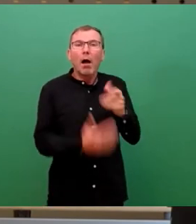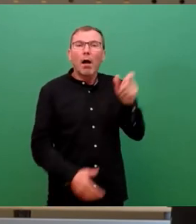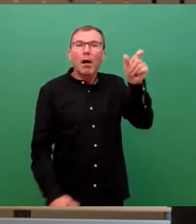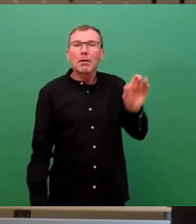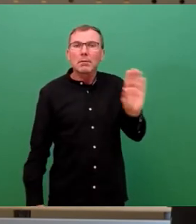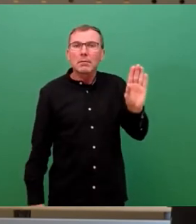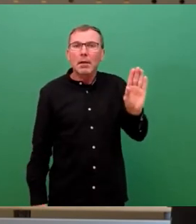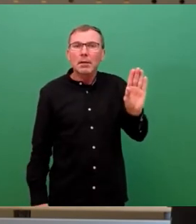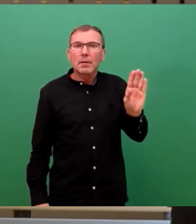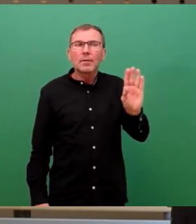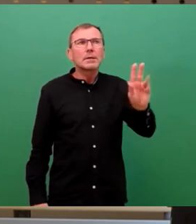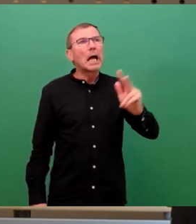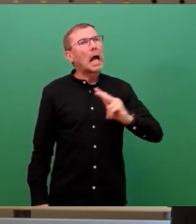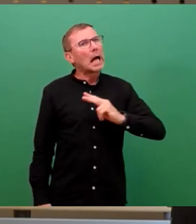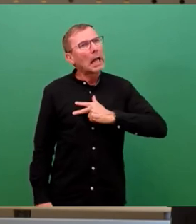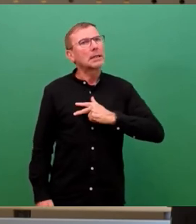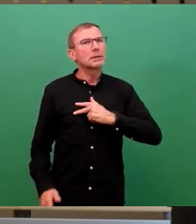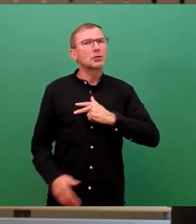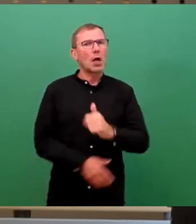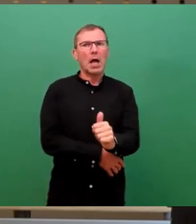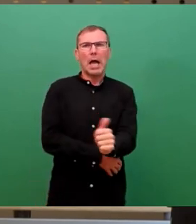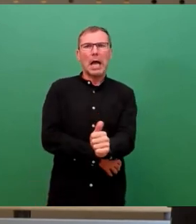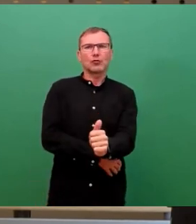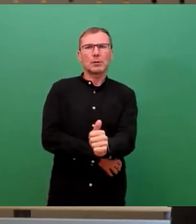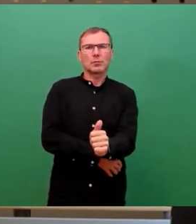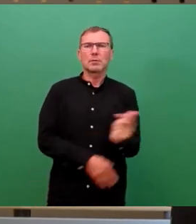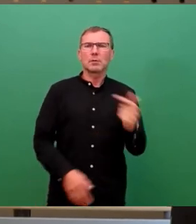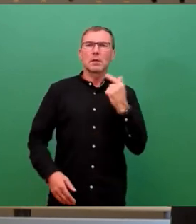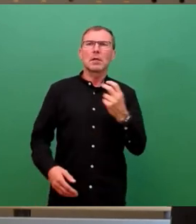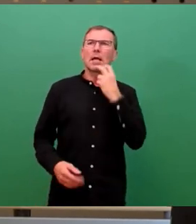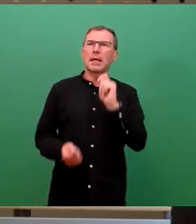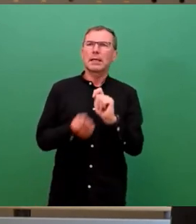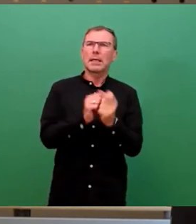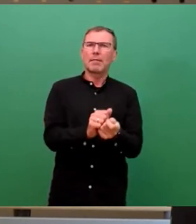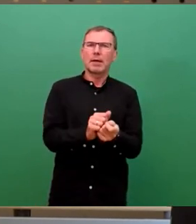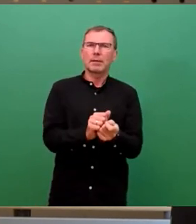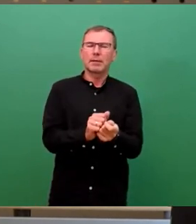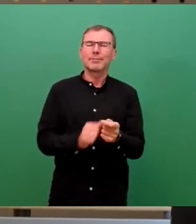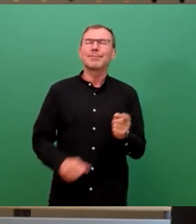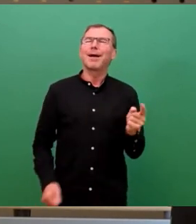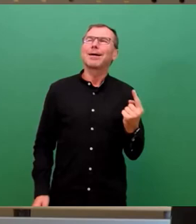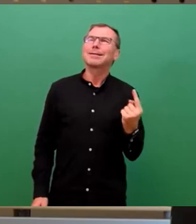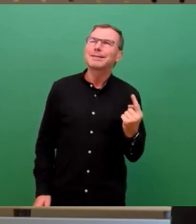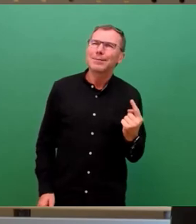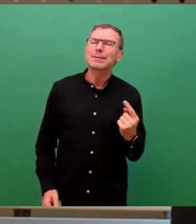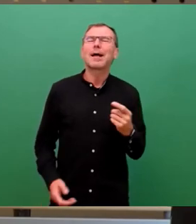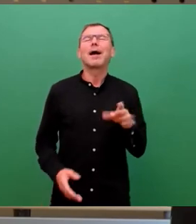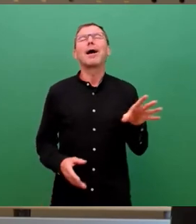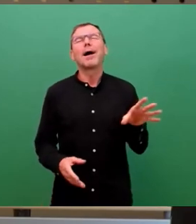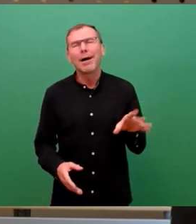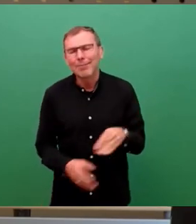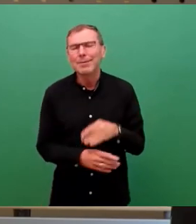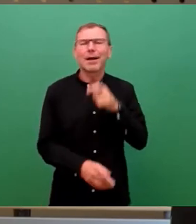sehr realistische Einschätzung, indem er gesagt hat, dass die Energiewende, die er allerdings ja selber mit zu verantworten hat,